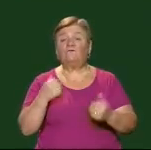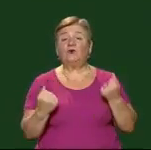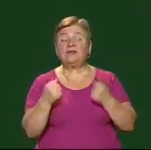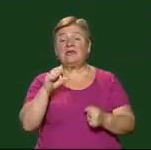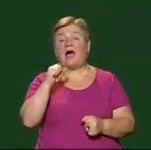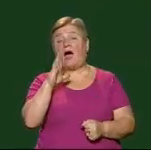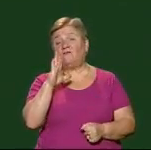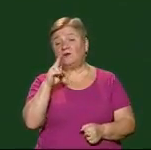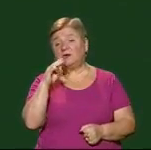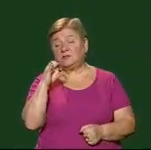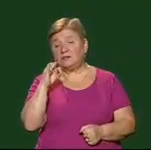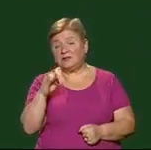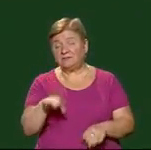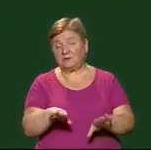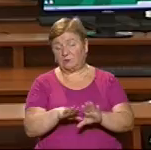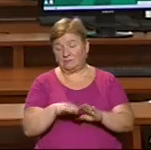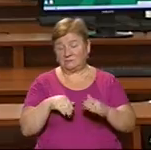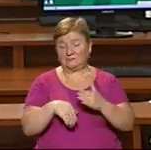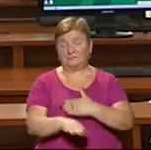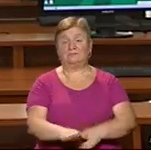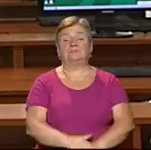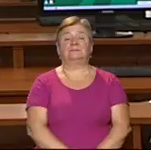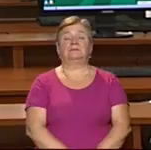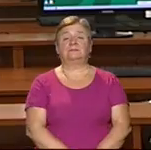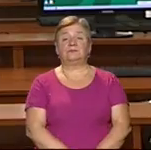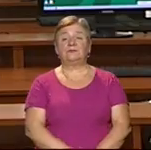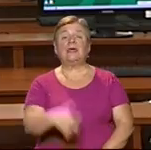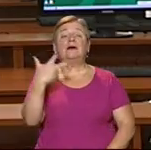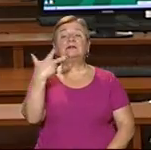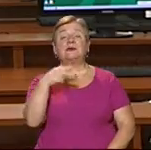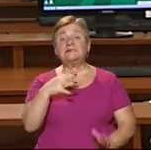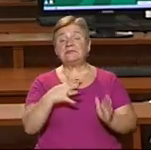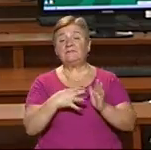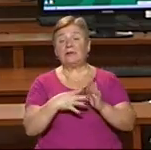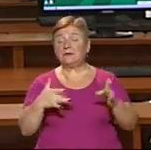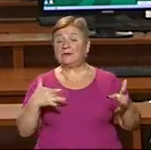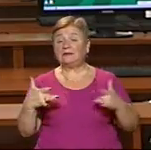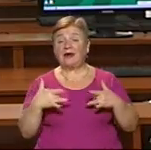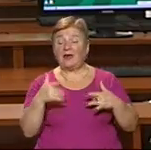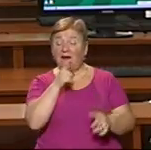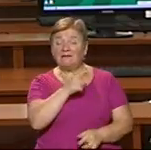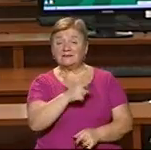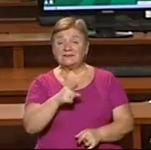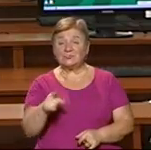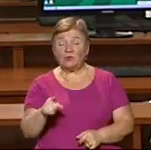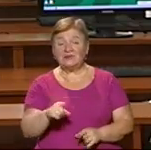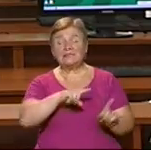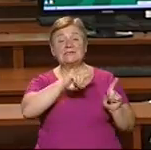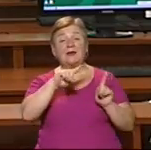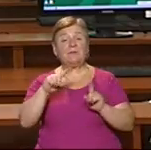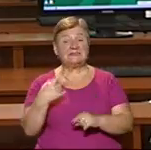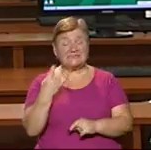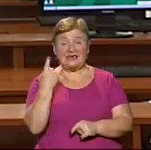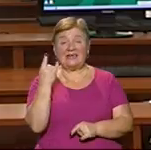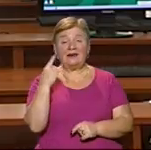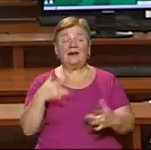перебував в стані алкогольного сп'яніння 39-й театральний сезон відкриє 1 вересня Закарпатський театр